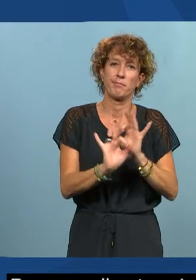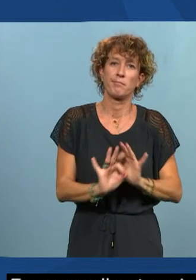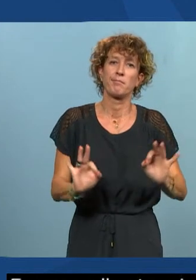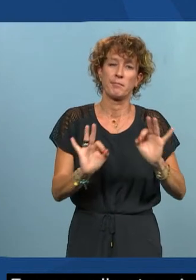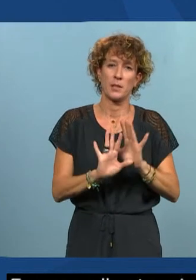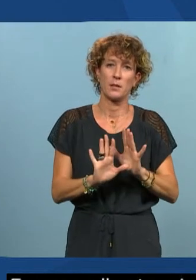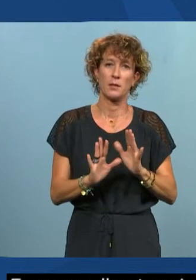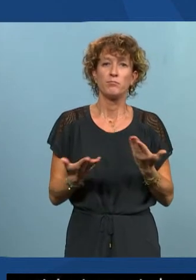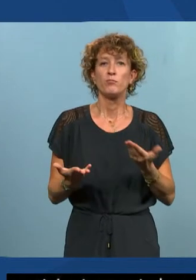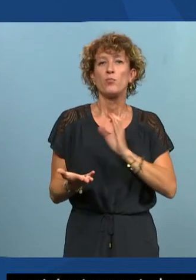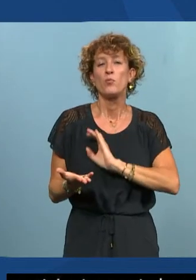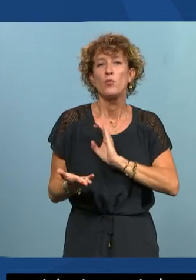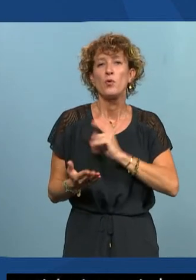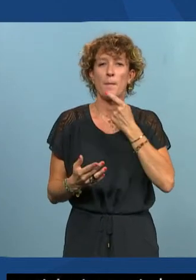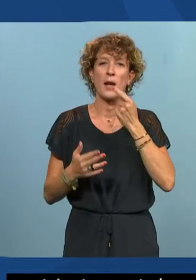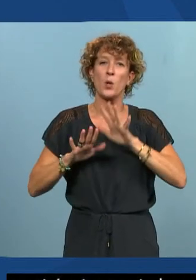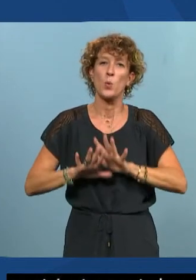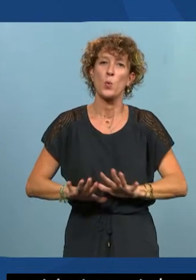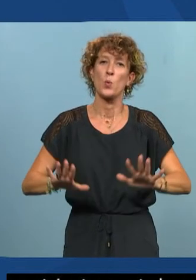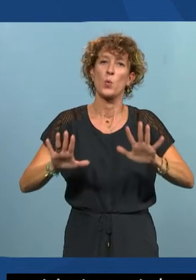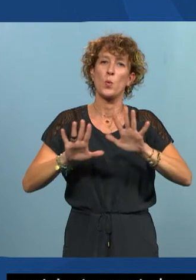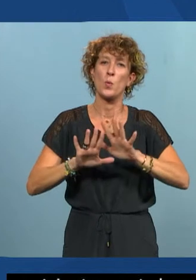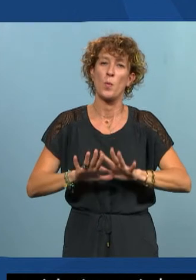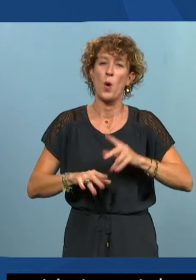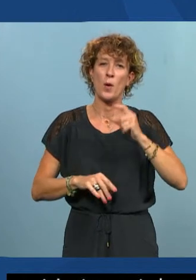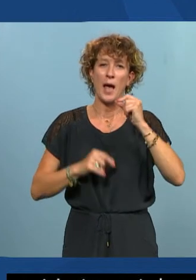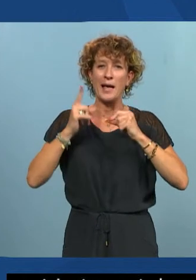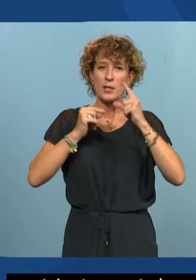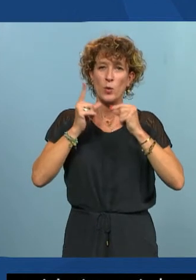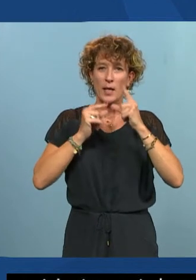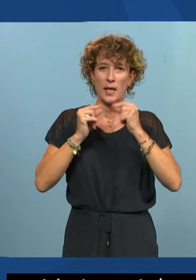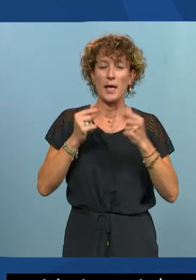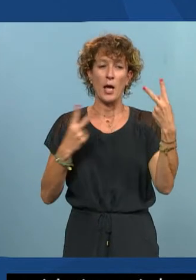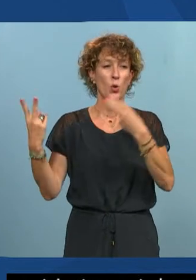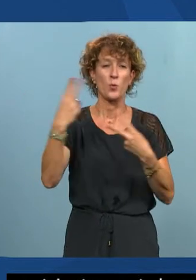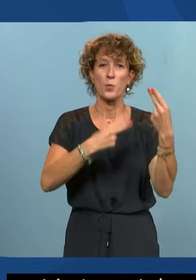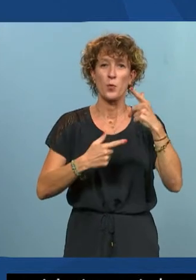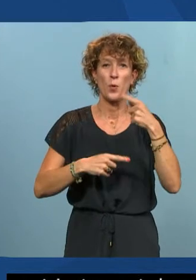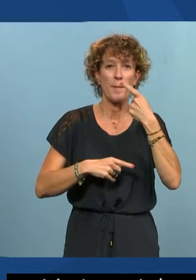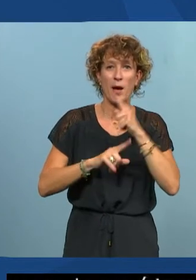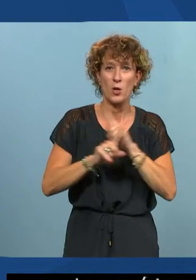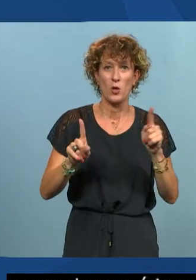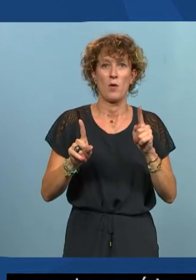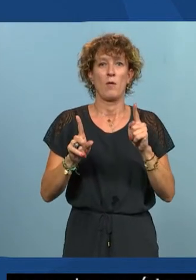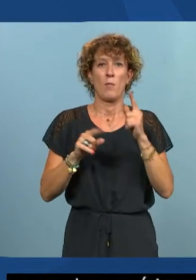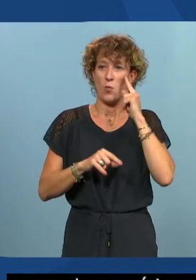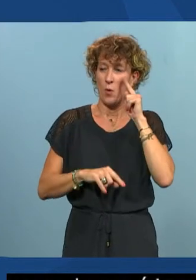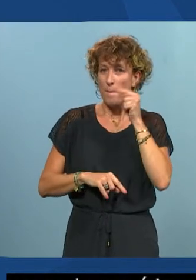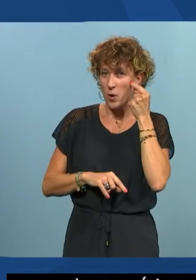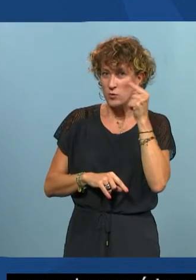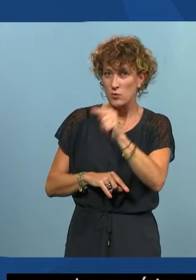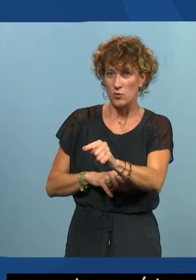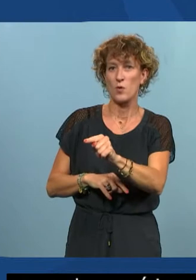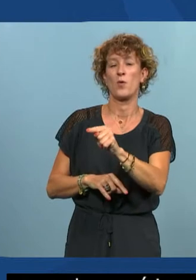On va essayer de parler doucement et d'articuler, de ne se couper la parole pour les collègues qui font la Vélotypie et la